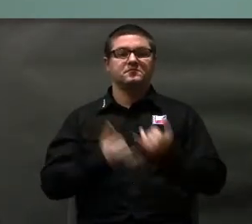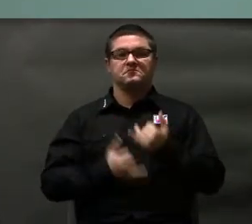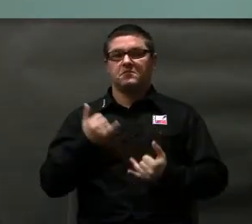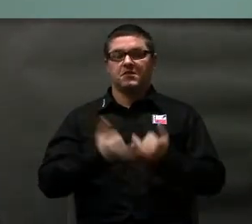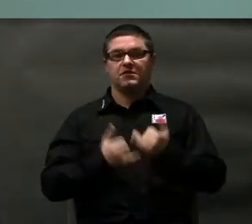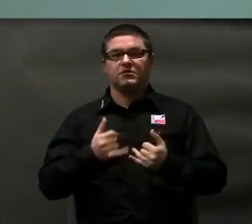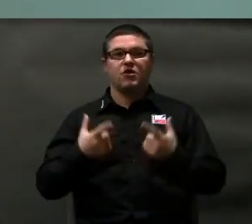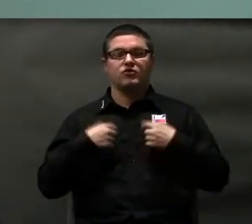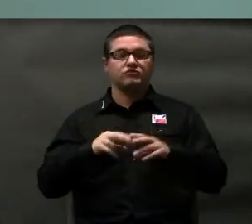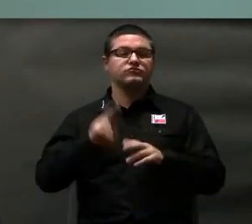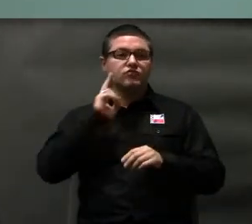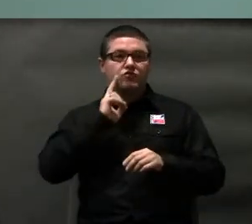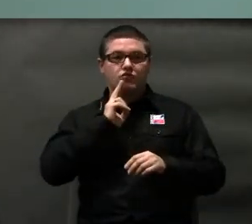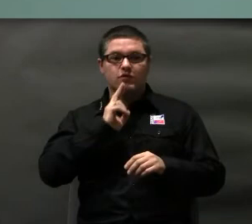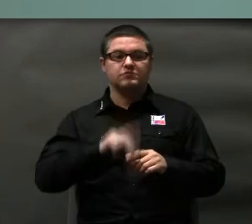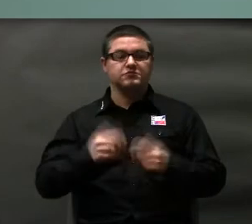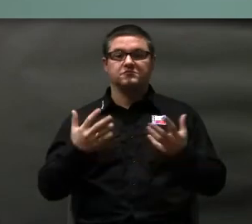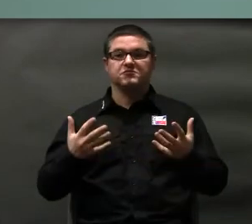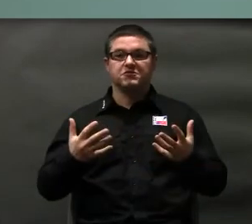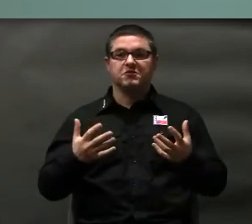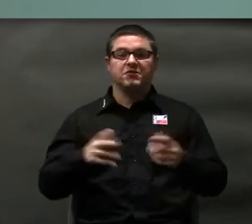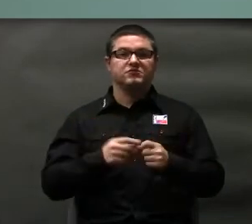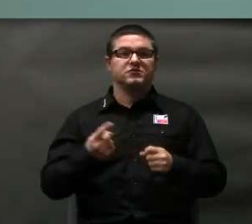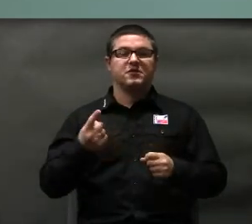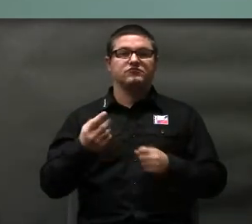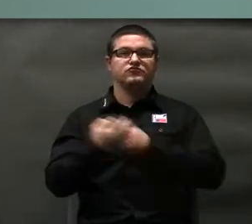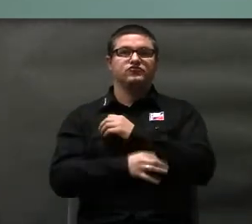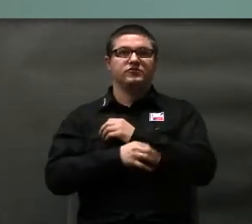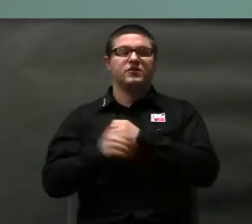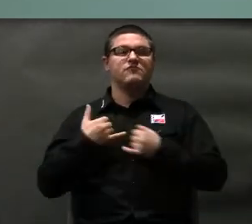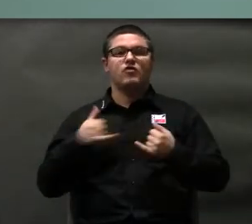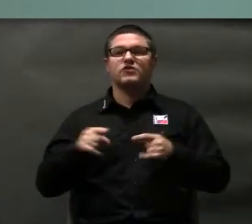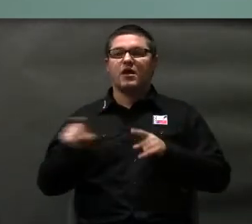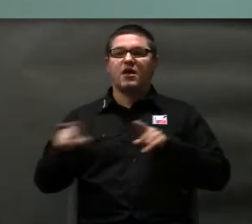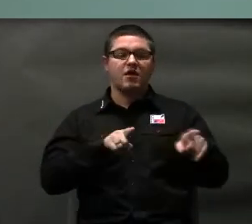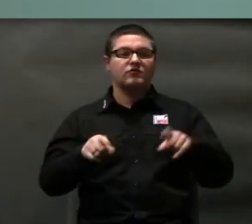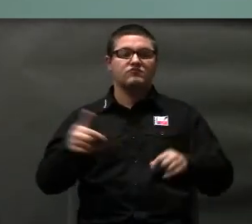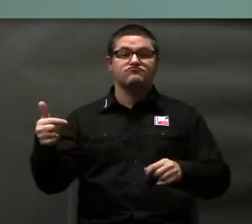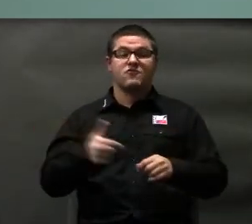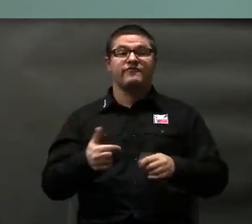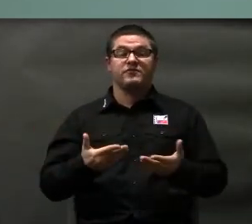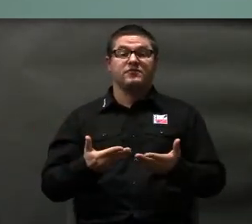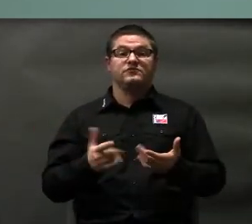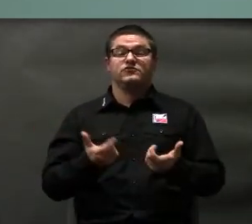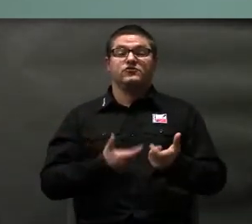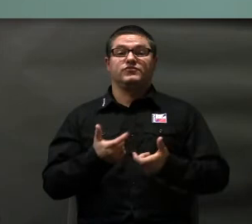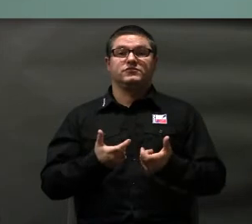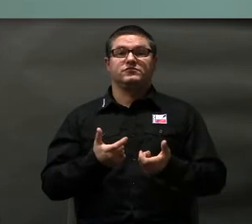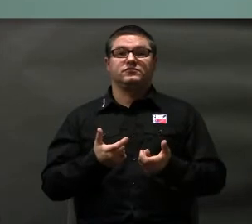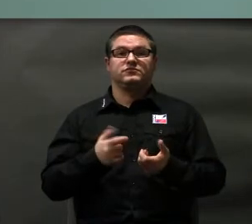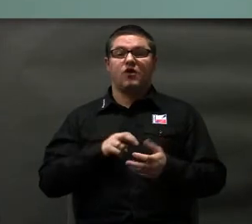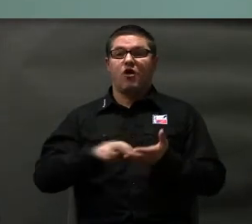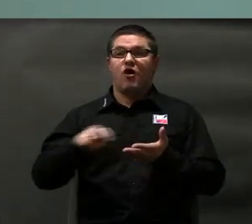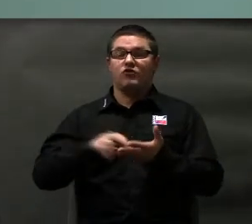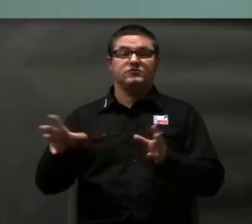osoby głuche chciałyby wybrać na jednej uczelni różne kierunki, i to powinni za nimi